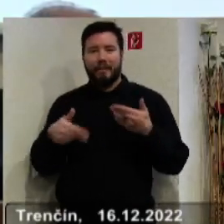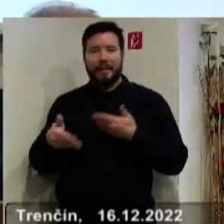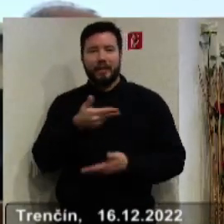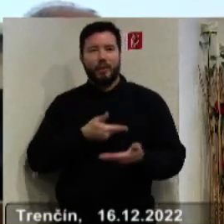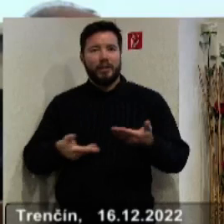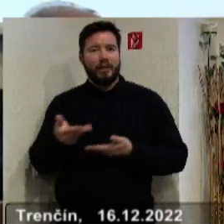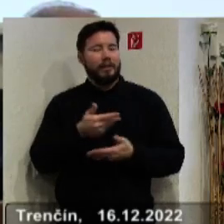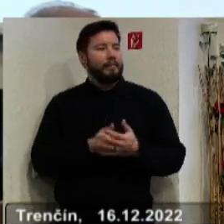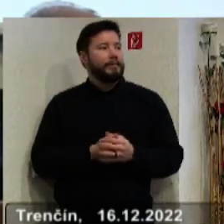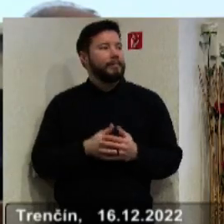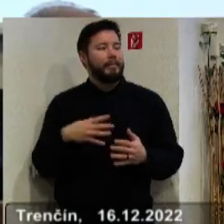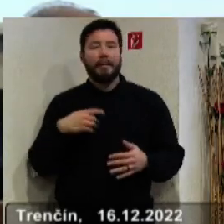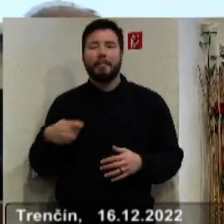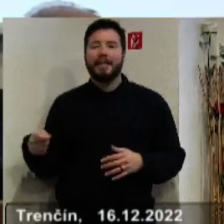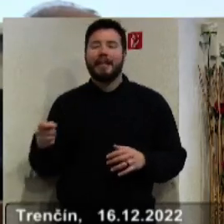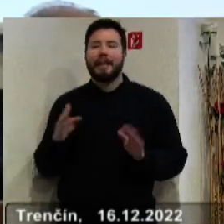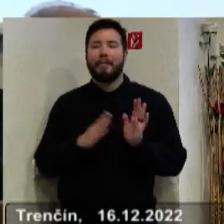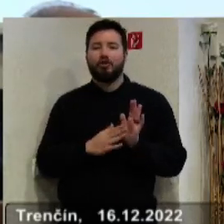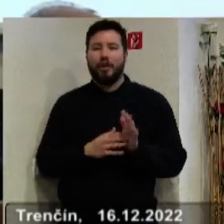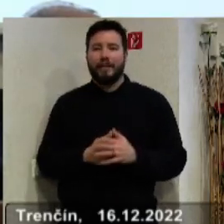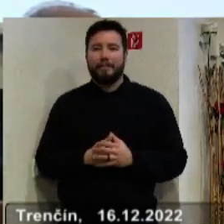poslankyva Máčiková, nech sa páči.